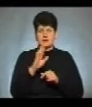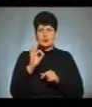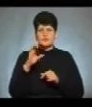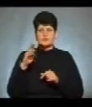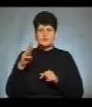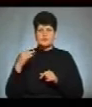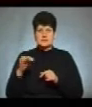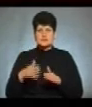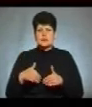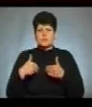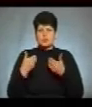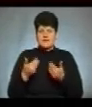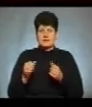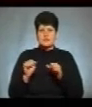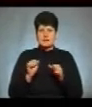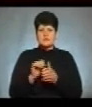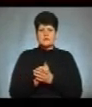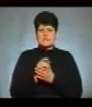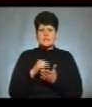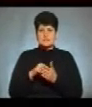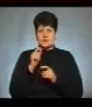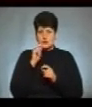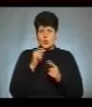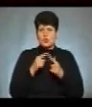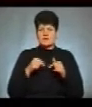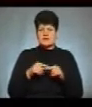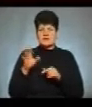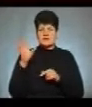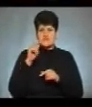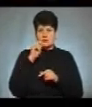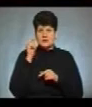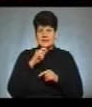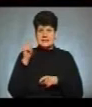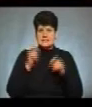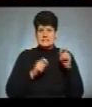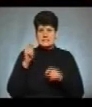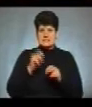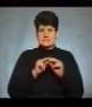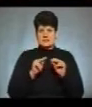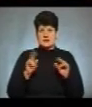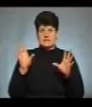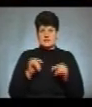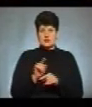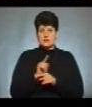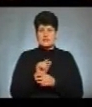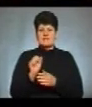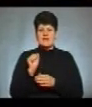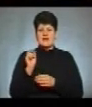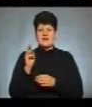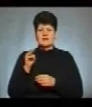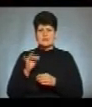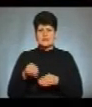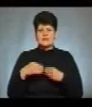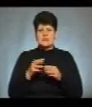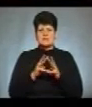запропонував керівникам Асоціації міст України організувати всеукраїнський з'їзд учителів. Всі нормативні акти, які видає Міністерство